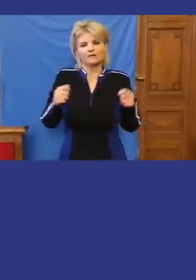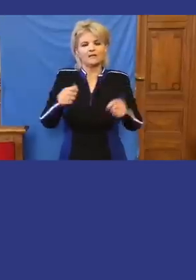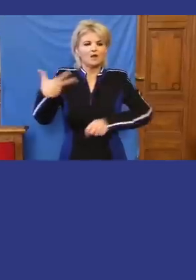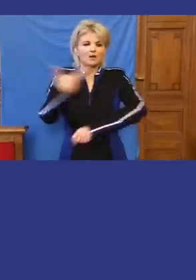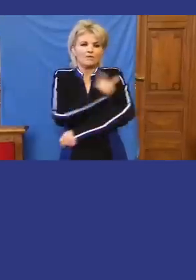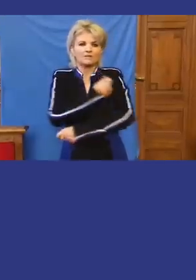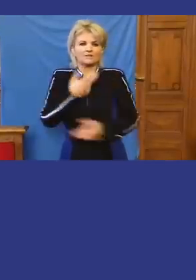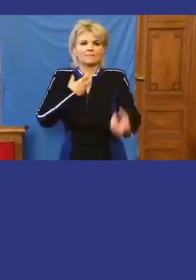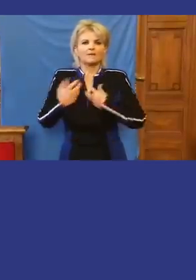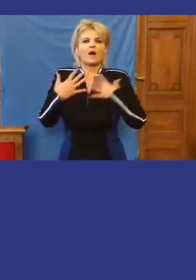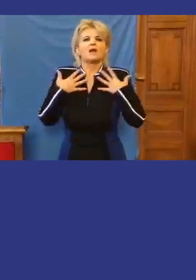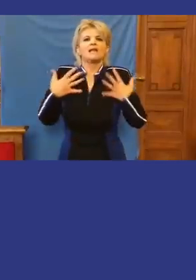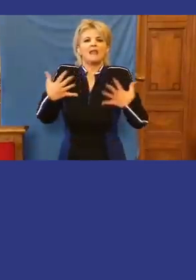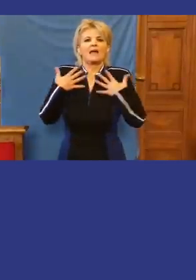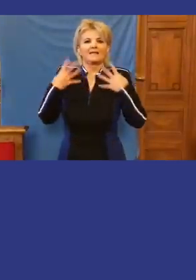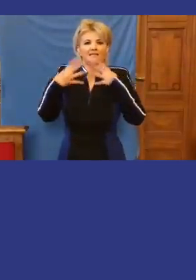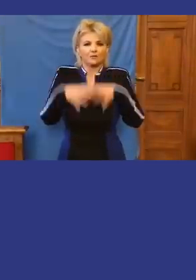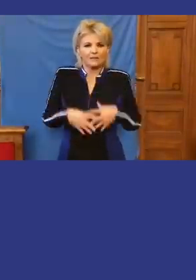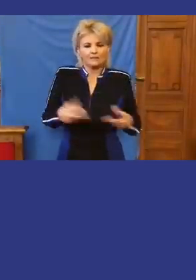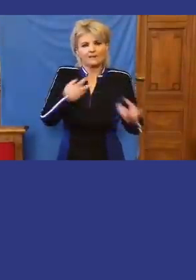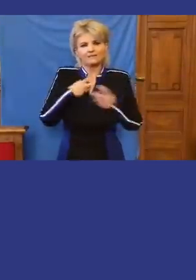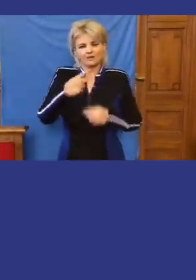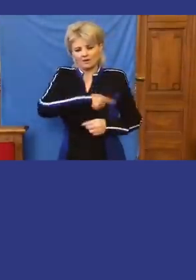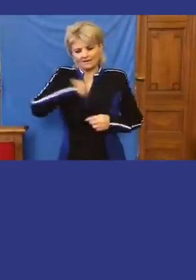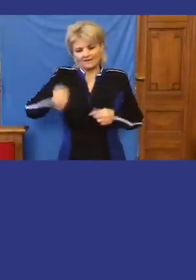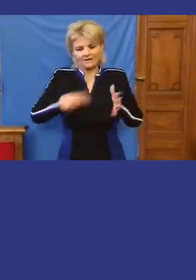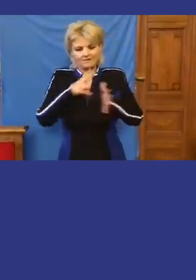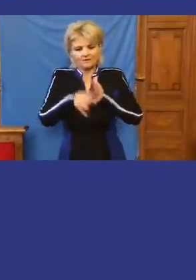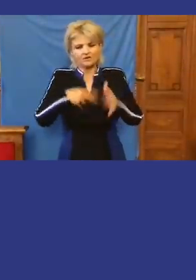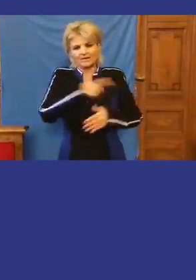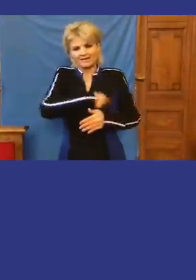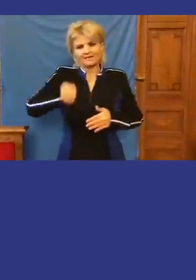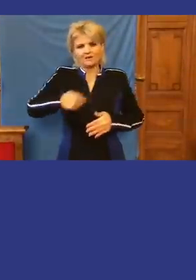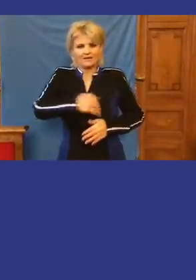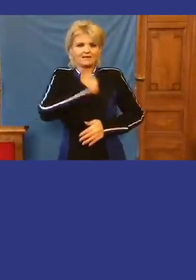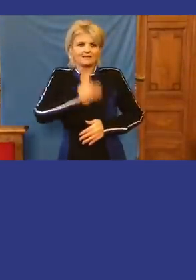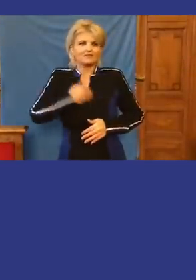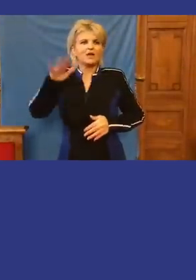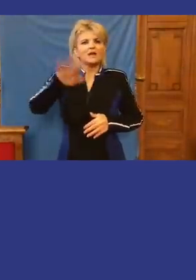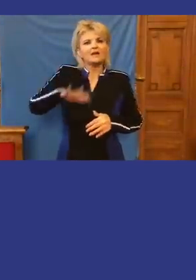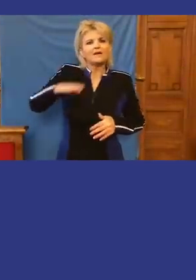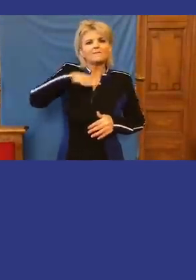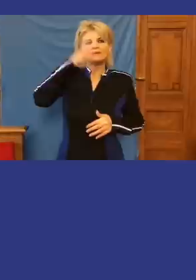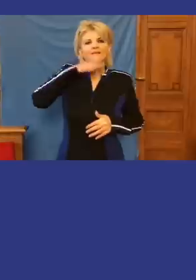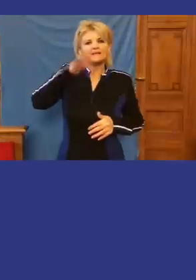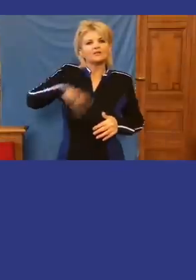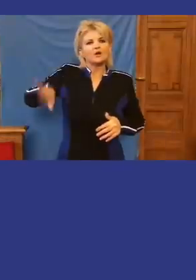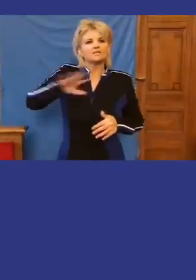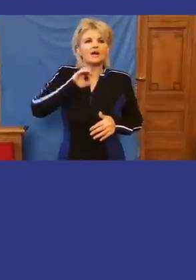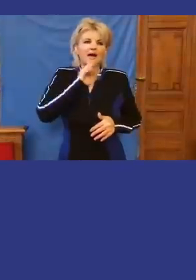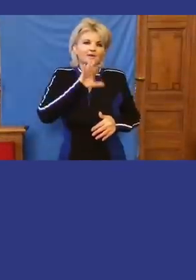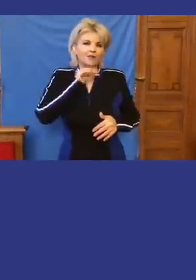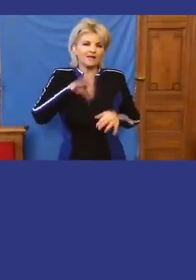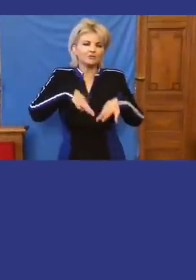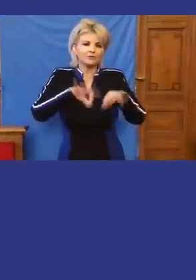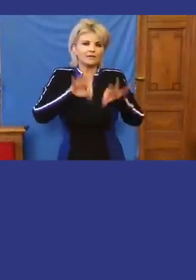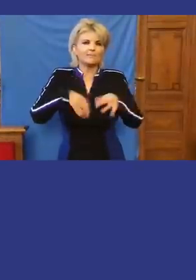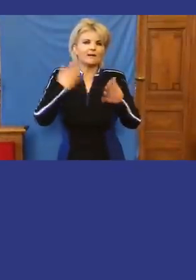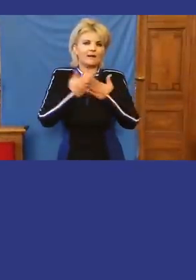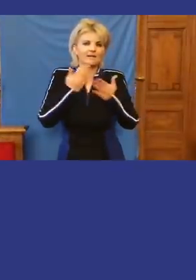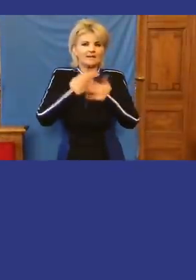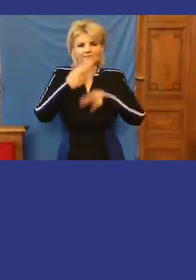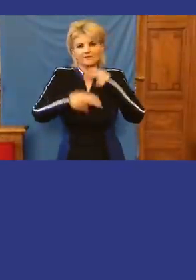beszerzés, a lélegeztető beszerzés, a kínai vasút, a kínai egyetem és az összes többi Fideszes hazaárulás ügyében végre legyen egy vizsgálat és rásméri